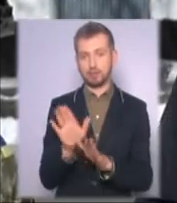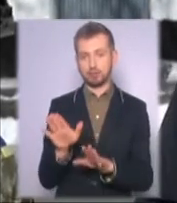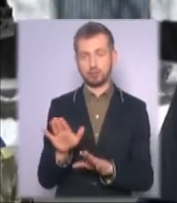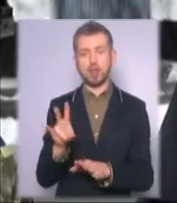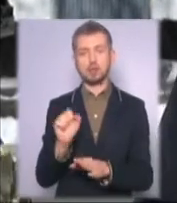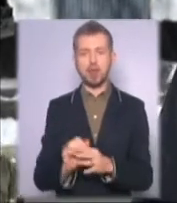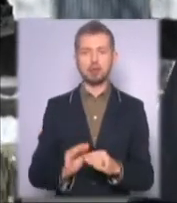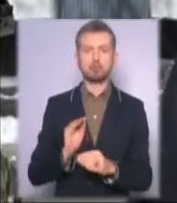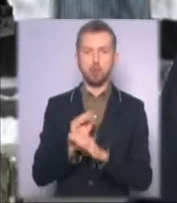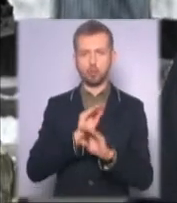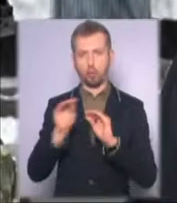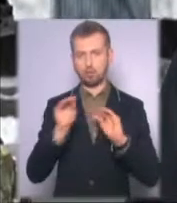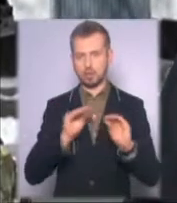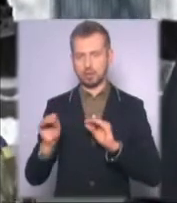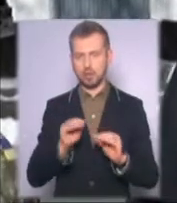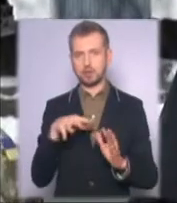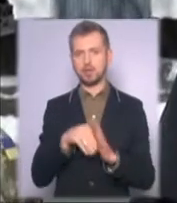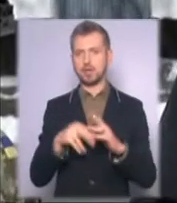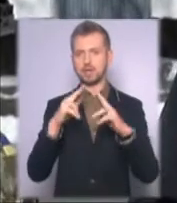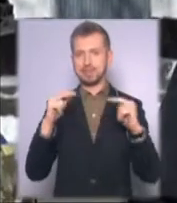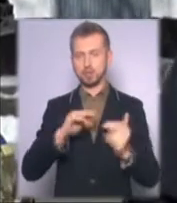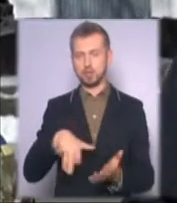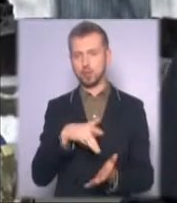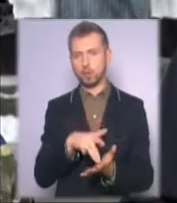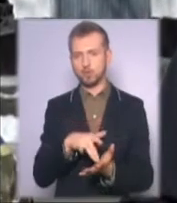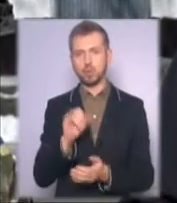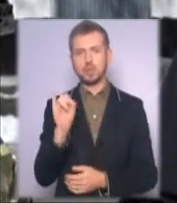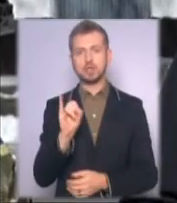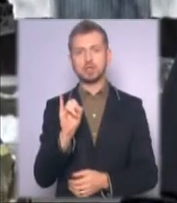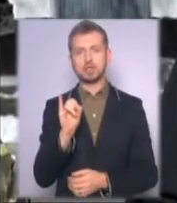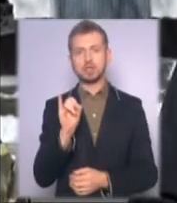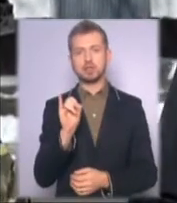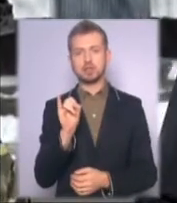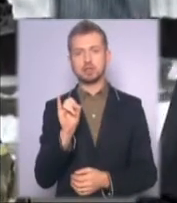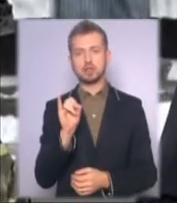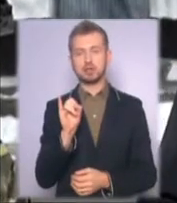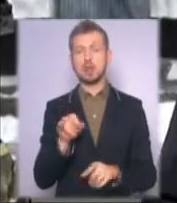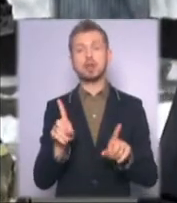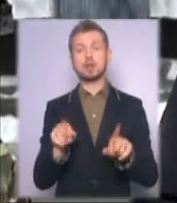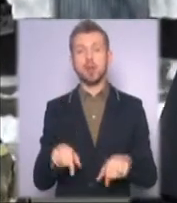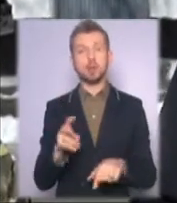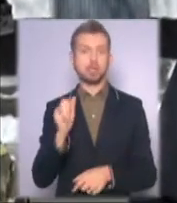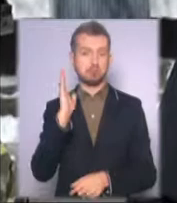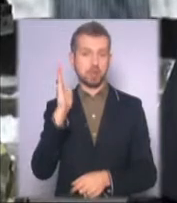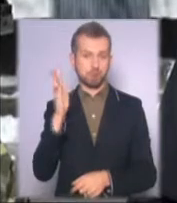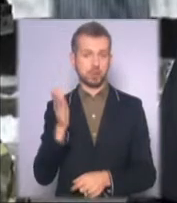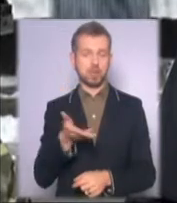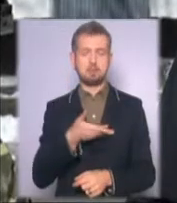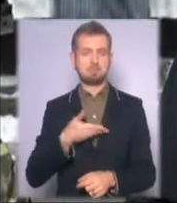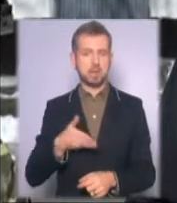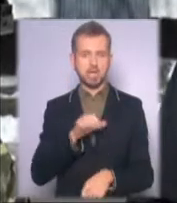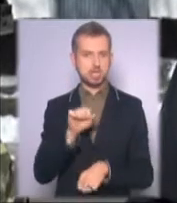доукомплектації в Дніпропетровську. І також на майбутнє ми не